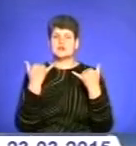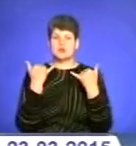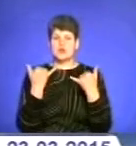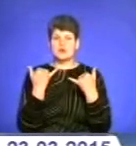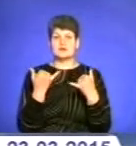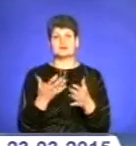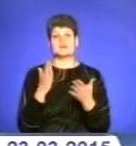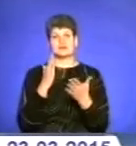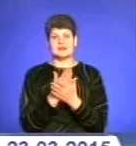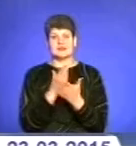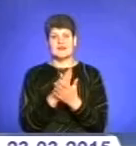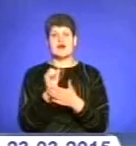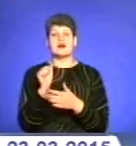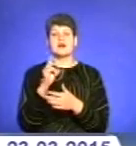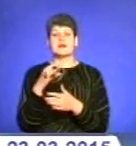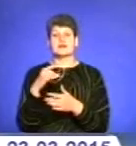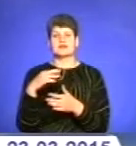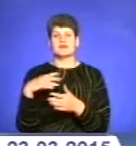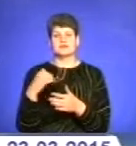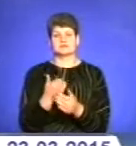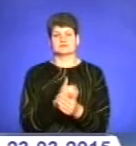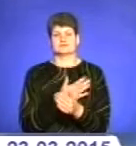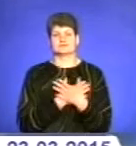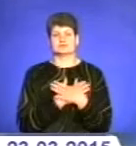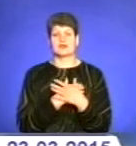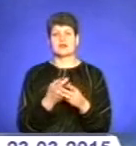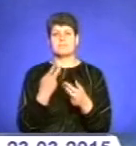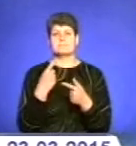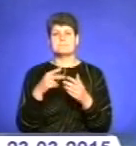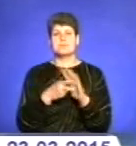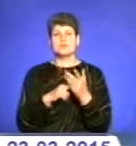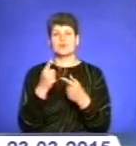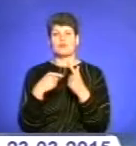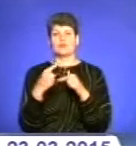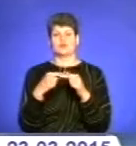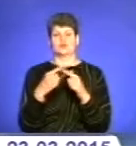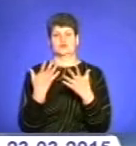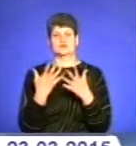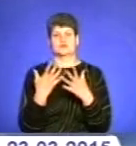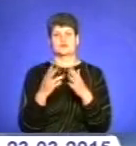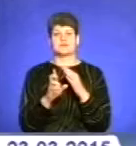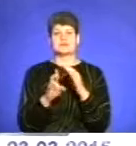Знайшлися шанувальники архітектурної спадщини міста, які планують повернути святині її історичне обличчя.